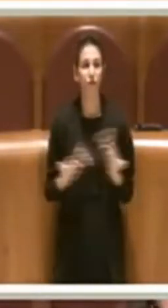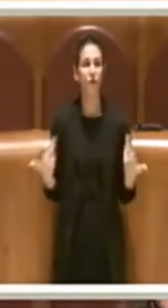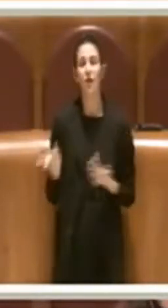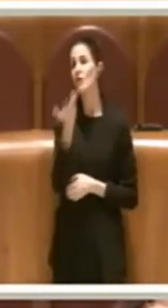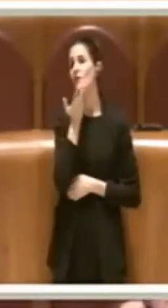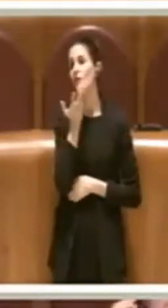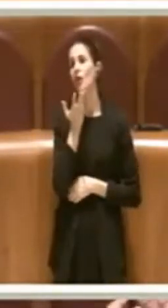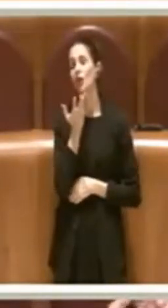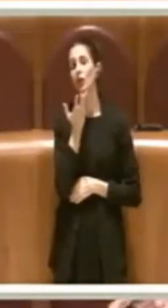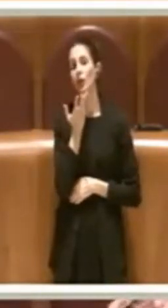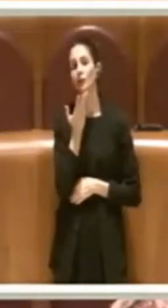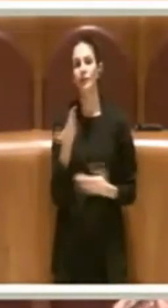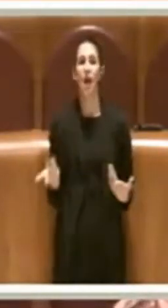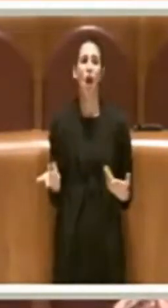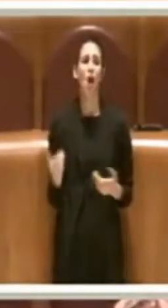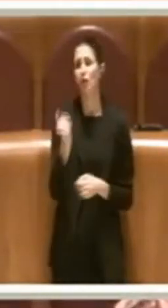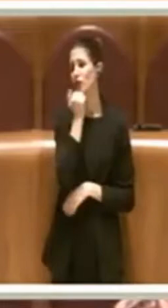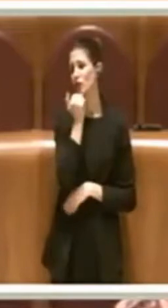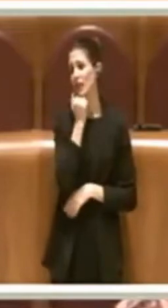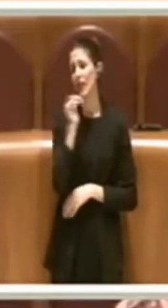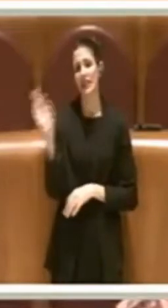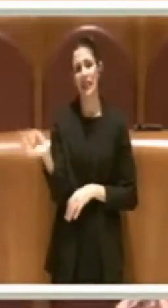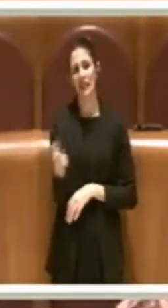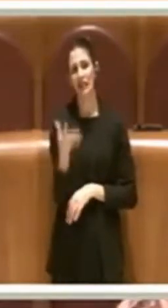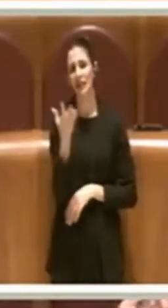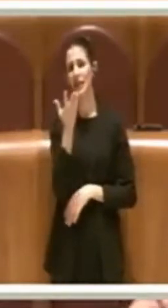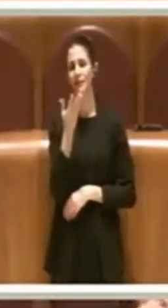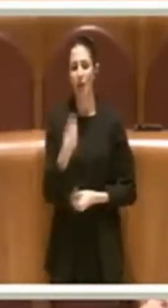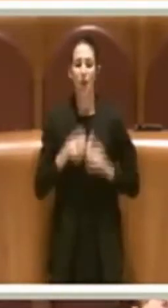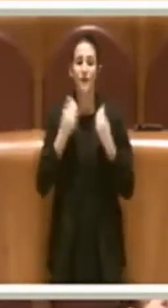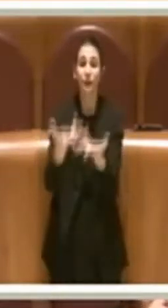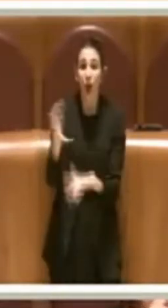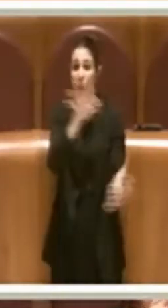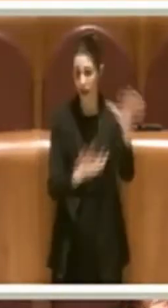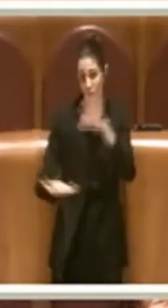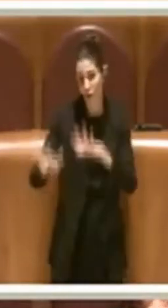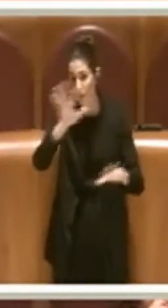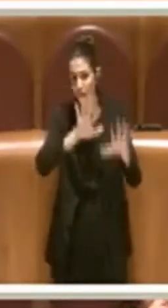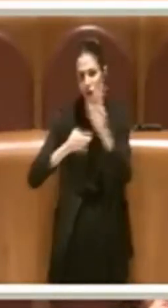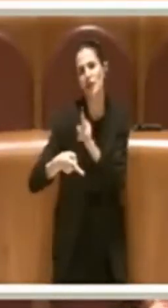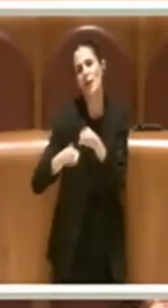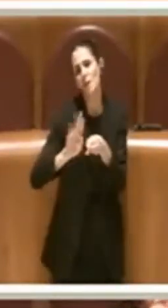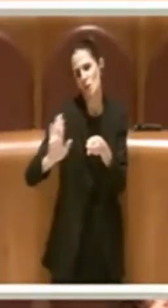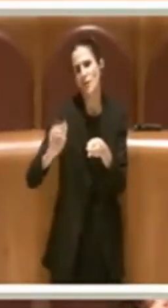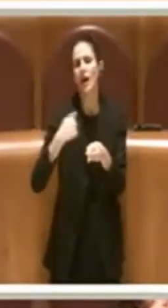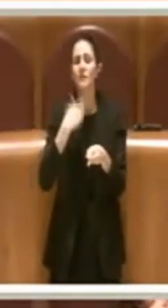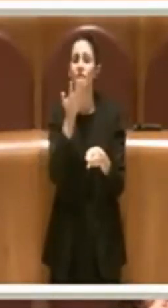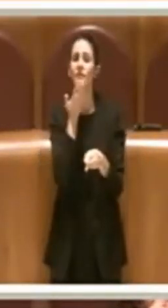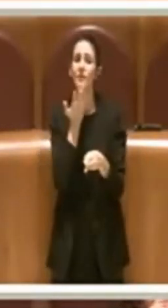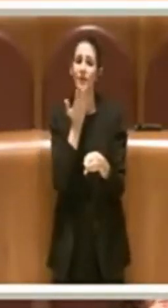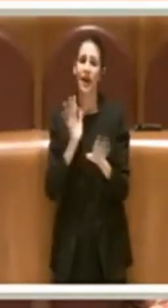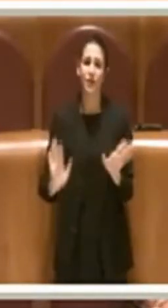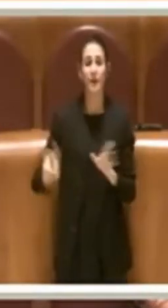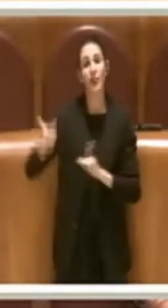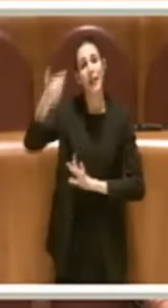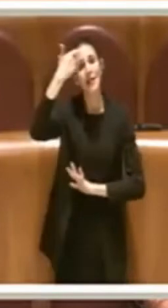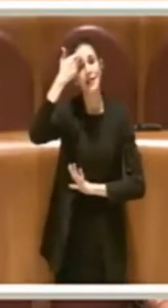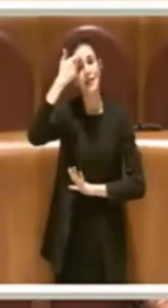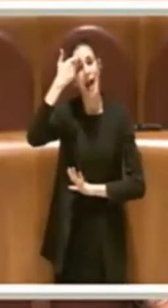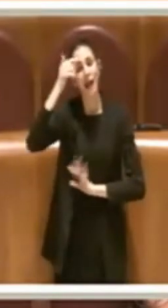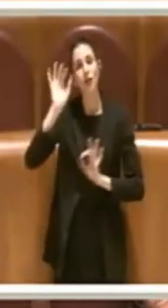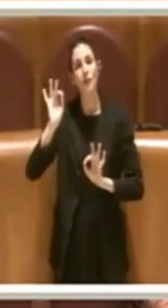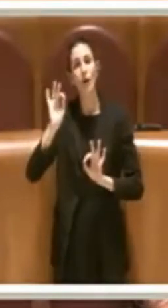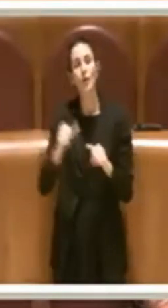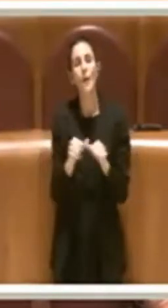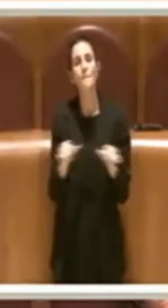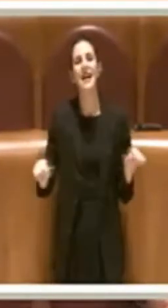rilievi, concedetemelo un po' diciamo, mi piace. Lo Stato, a livello legislativo, ha dei